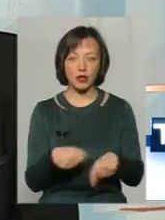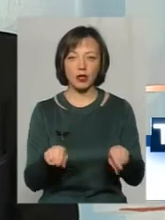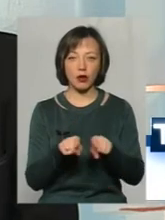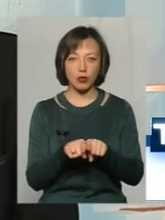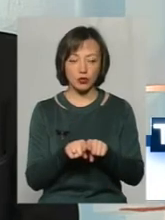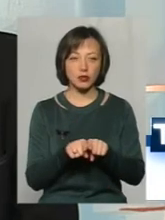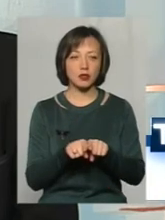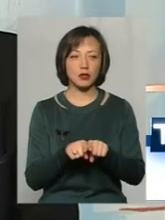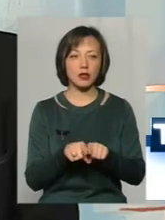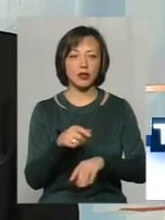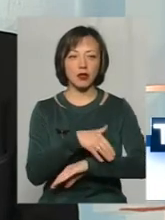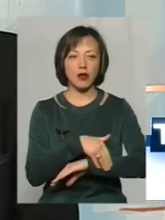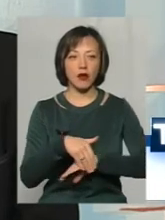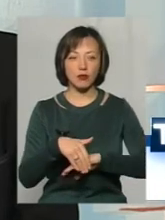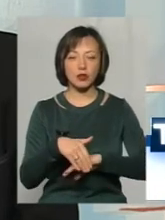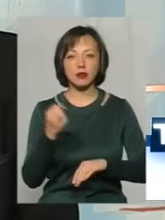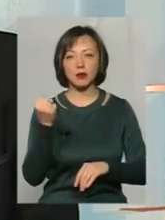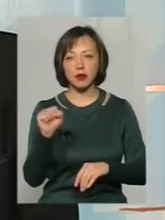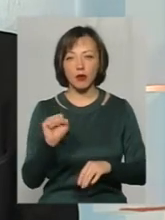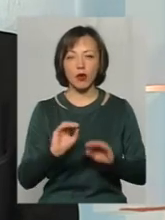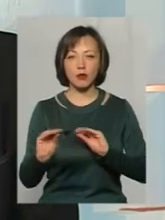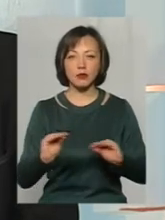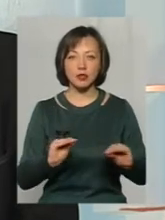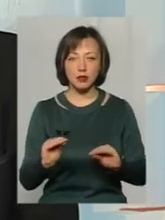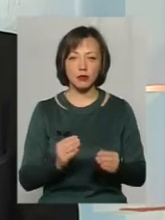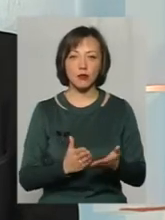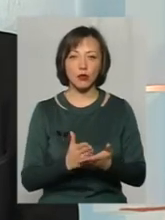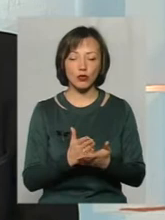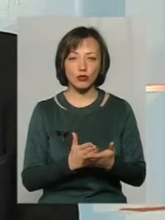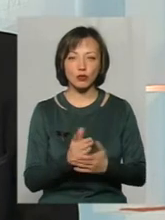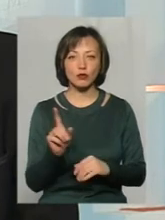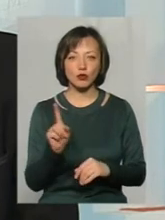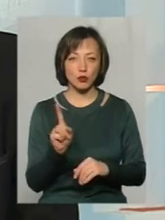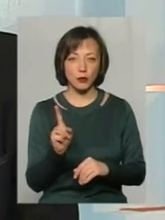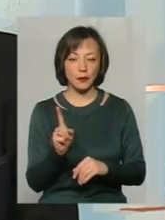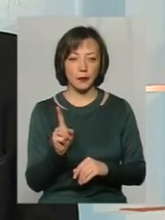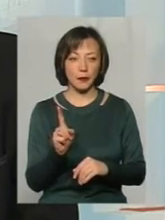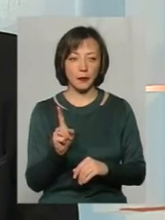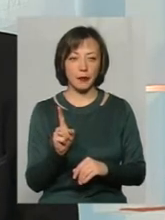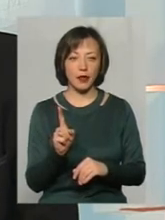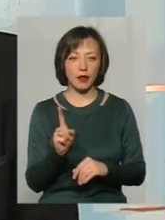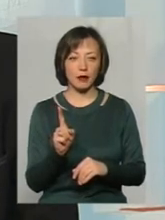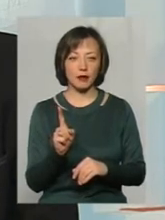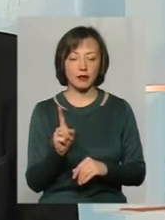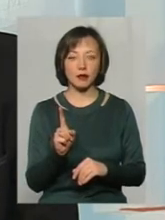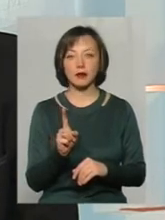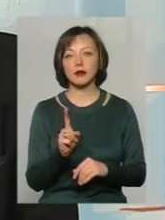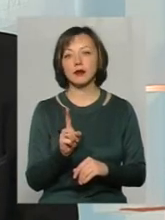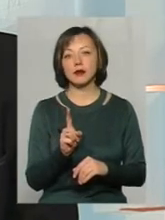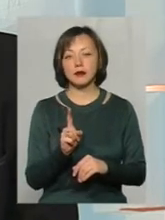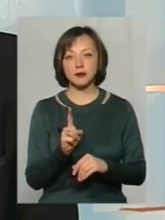також і на Перемоги клуб «Сиріус», обладнаний доступом для того, щоб неповносправні могли